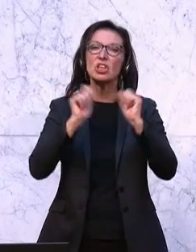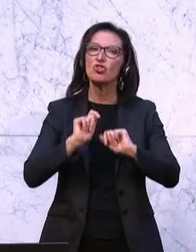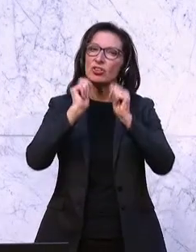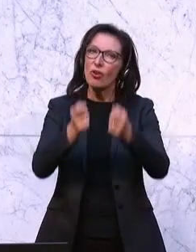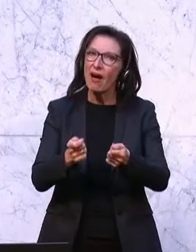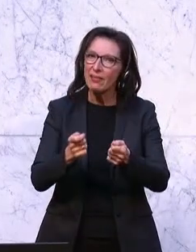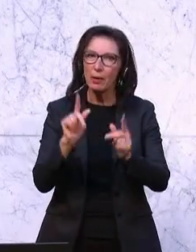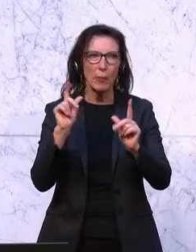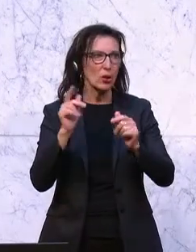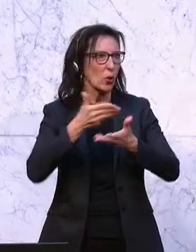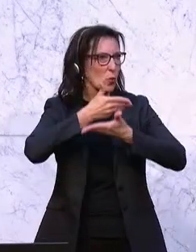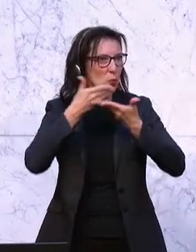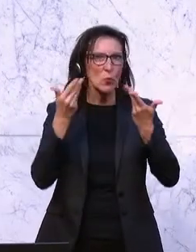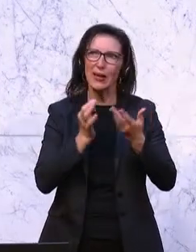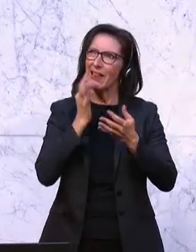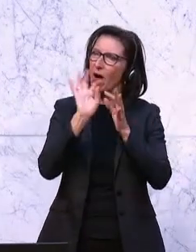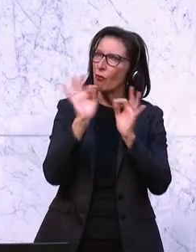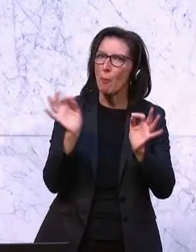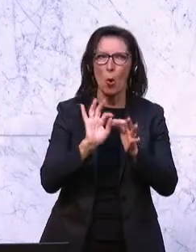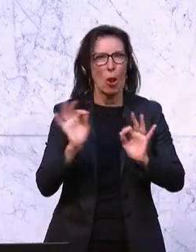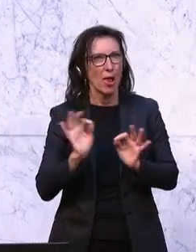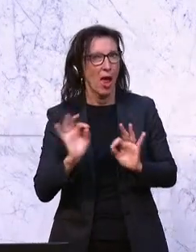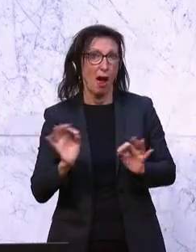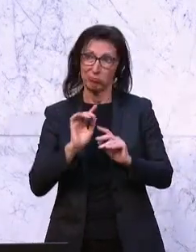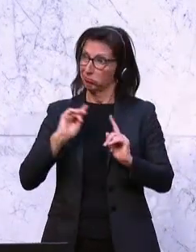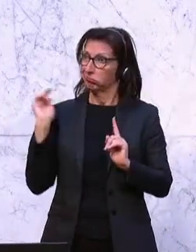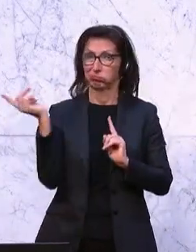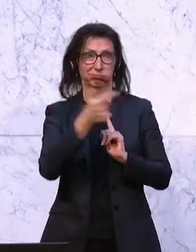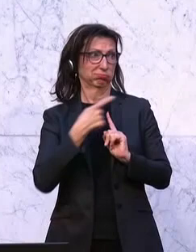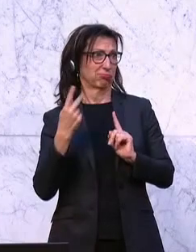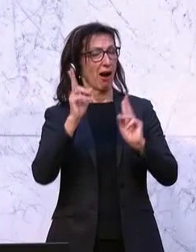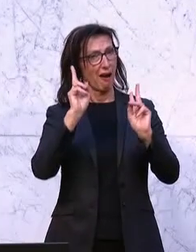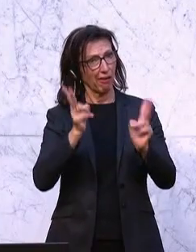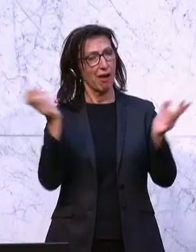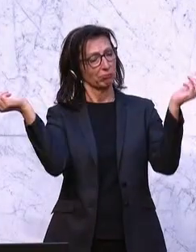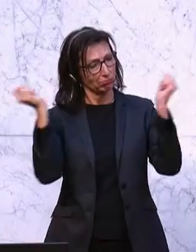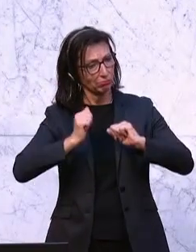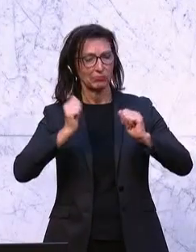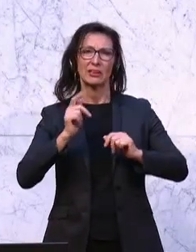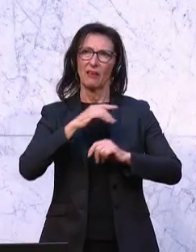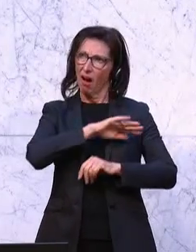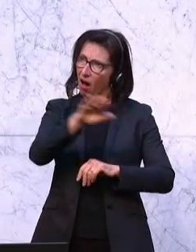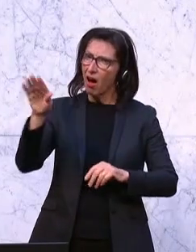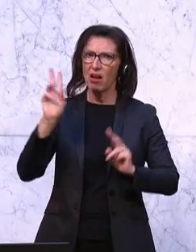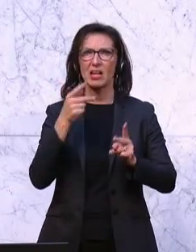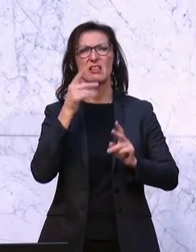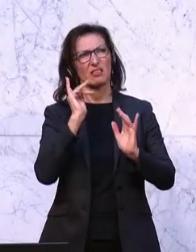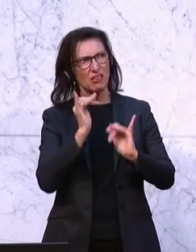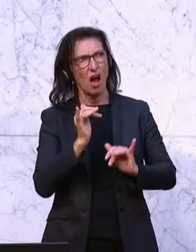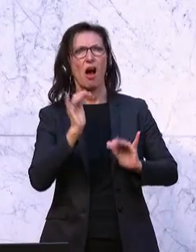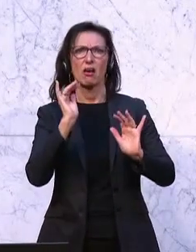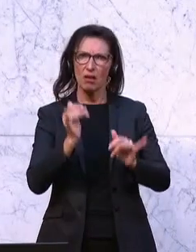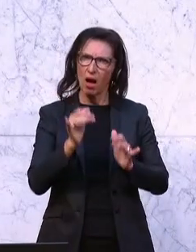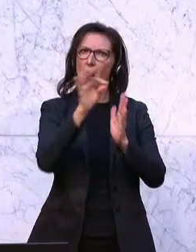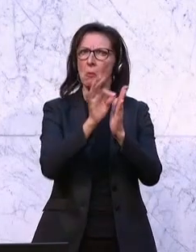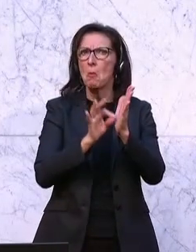das heißt, wir haben keine konkrete Formulierung. Sie können also heute zustimmen und können sagen, ja, das sind alles Punkte, die wir teilweise vielleicht